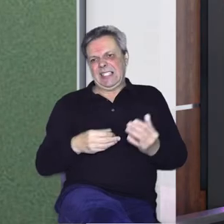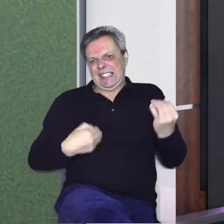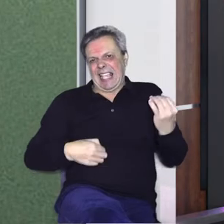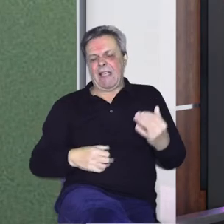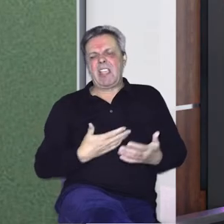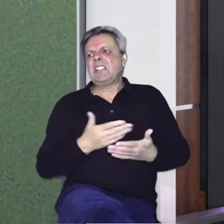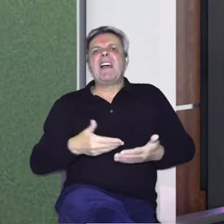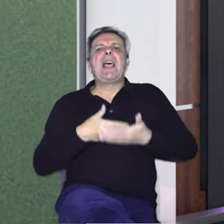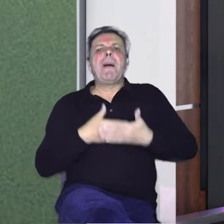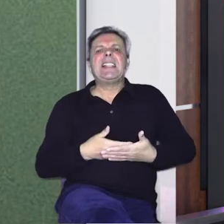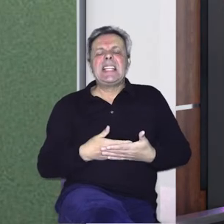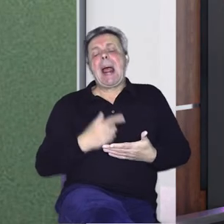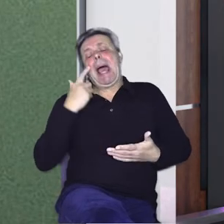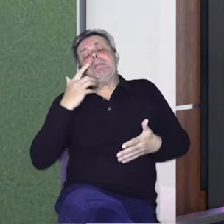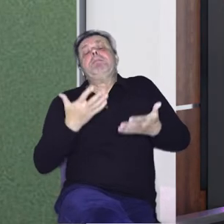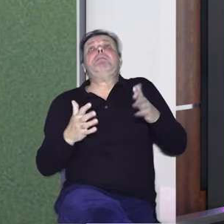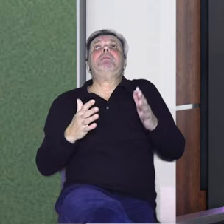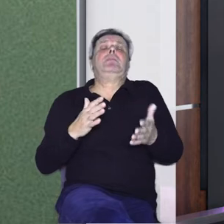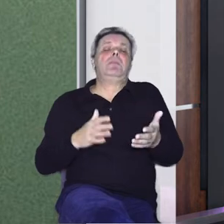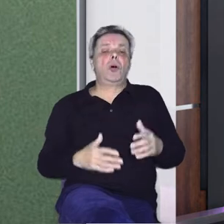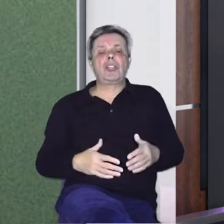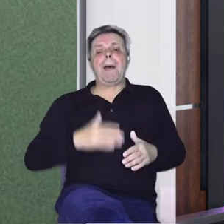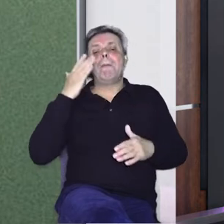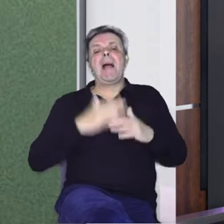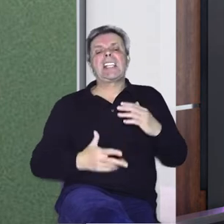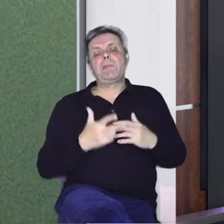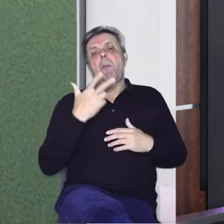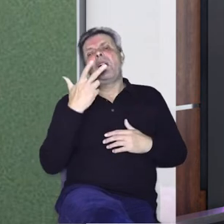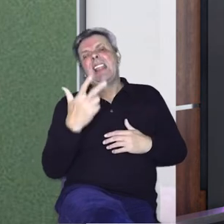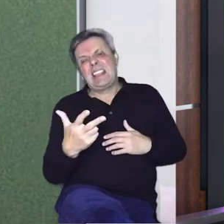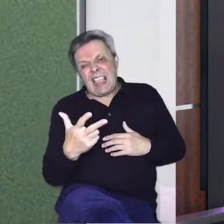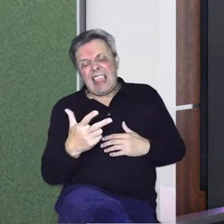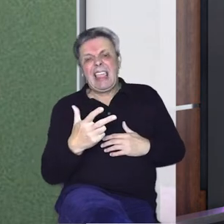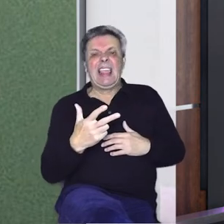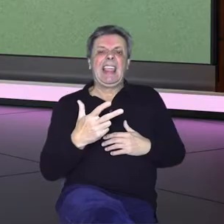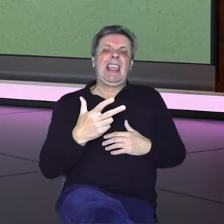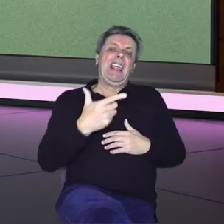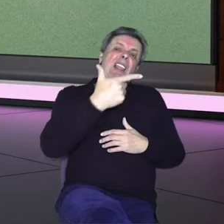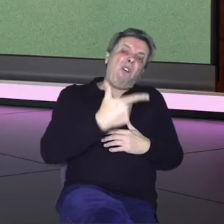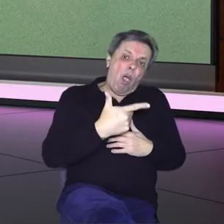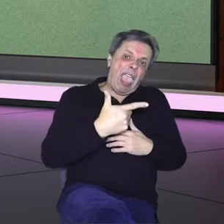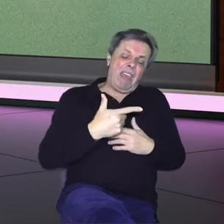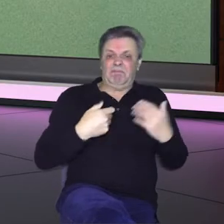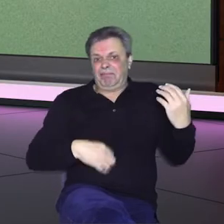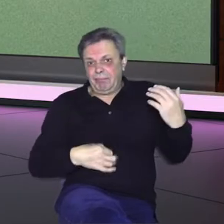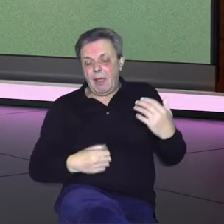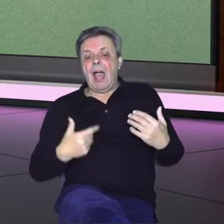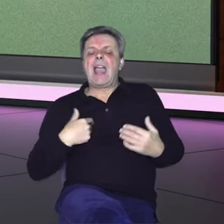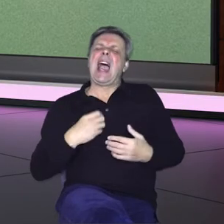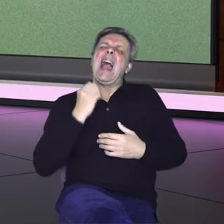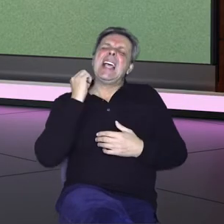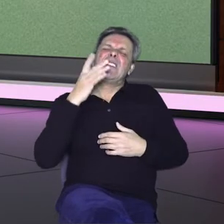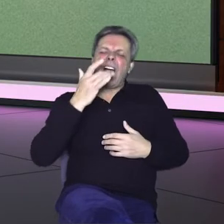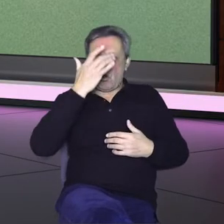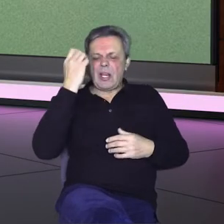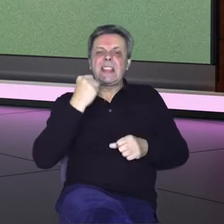Sve se je baziralo na eventualno maksimum trio ili duo. A evo ja svakog